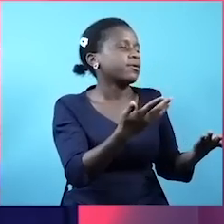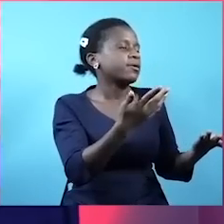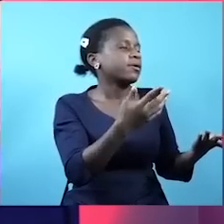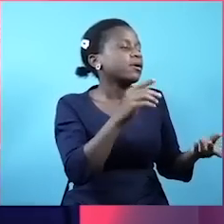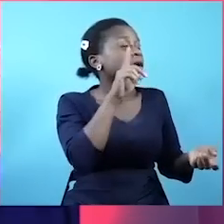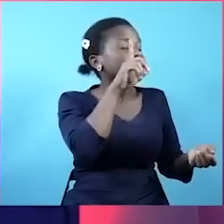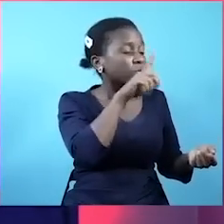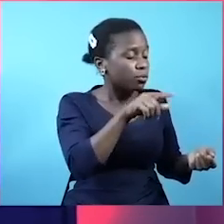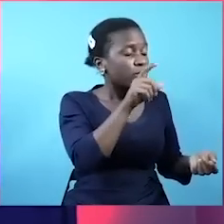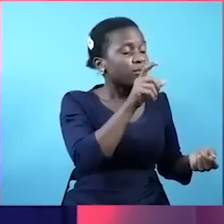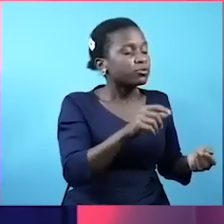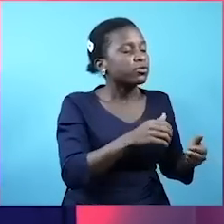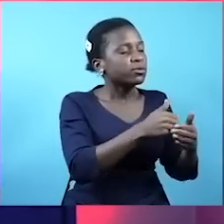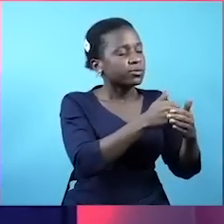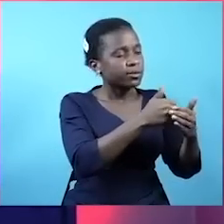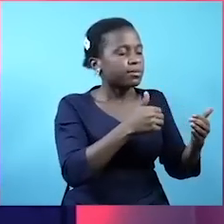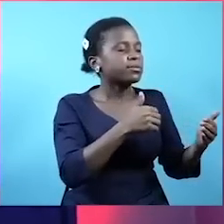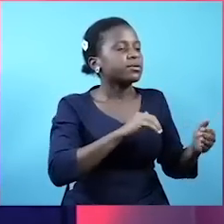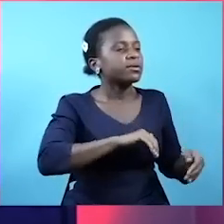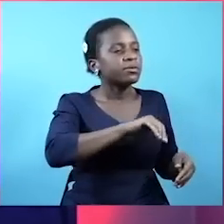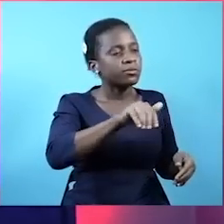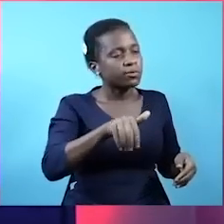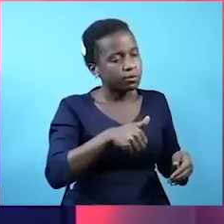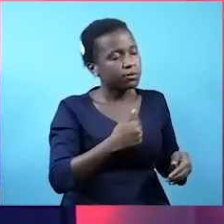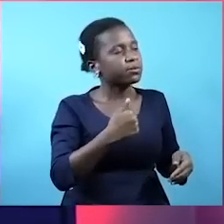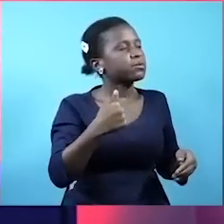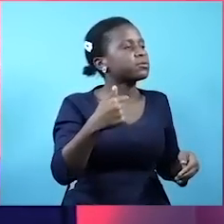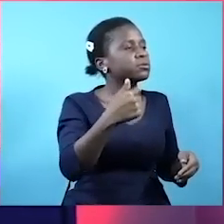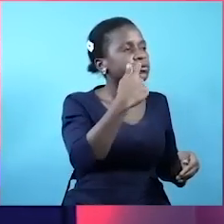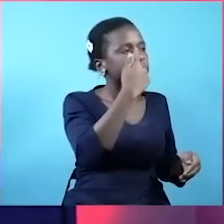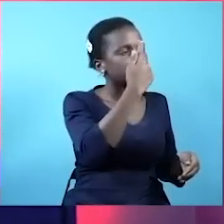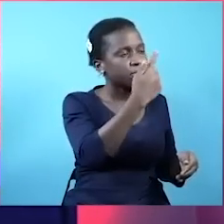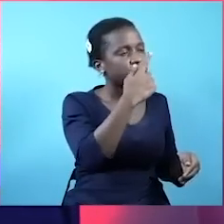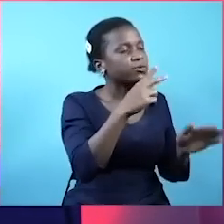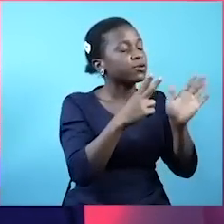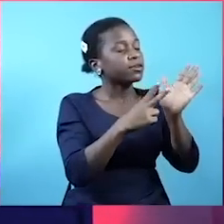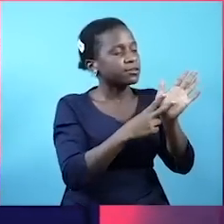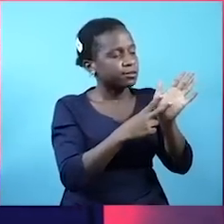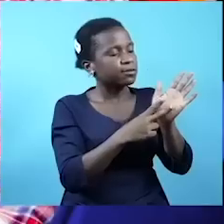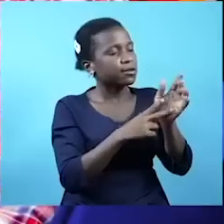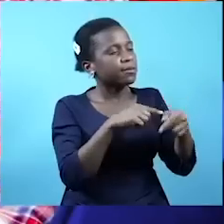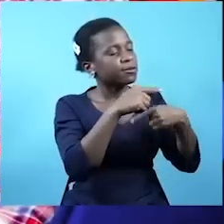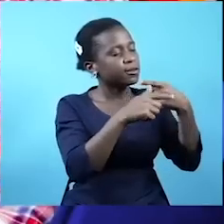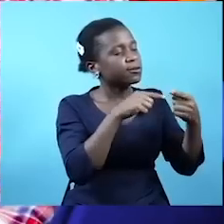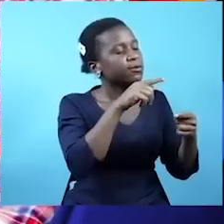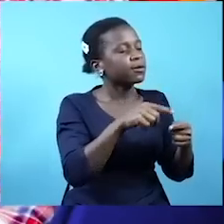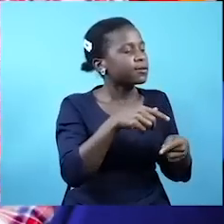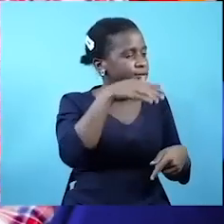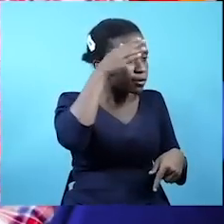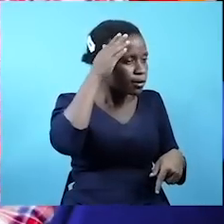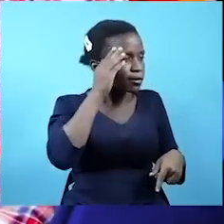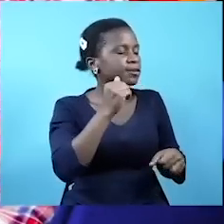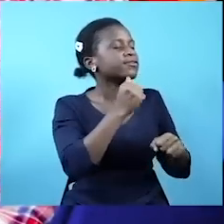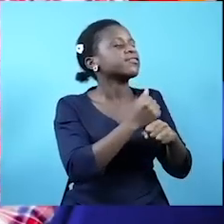doktor saba. Yuko kwenye ofisi ya serekali. Leo atarara kwenye nyumba ya serekali. Leo atatumia VX ya serekali. VAT. Tunabunge pari.